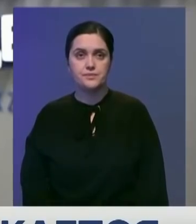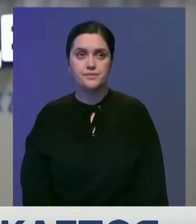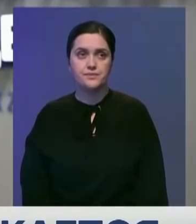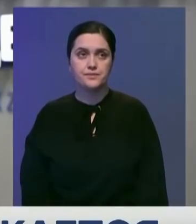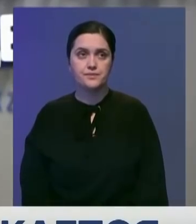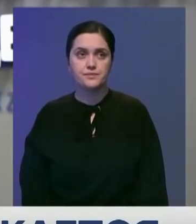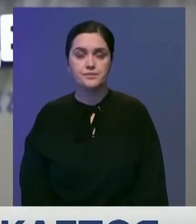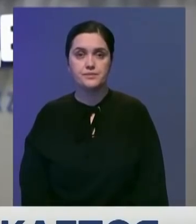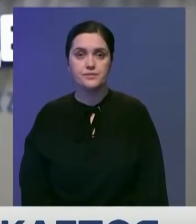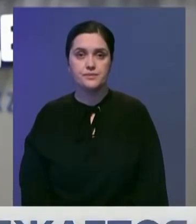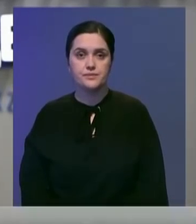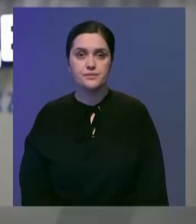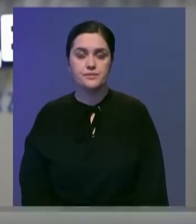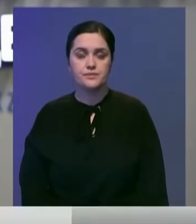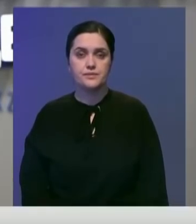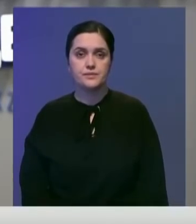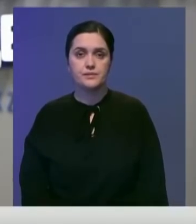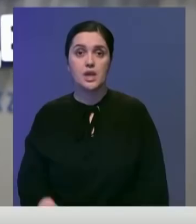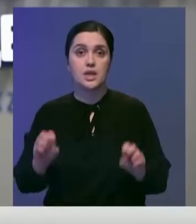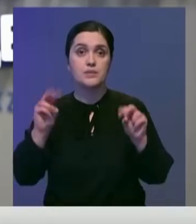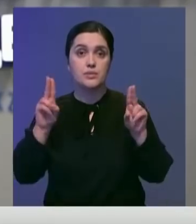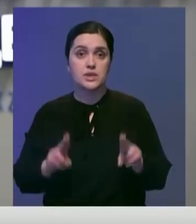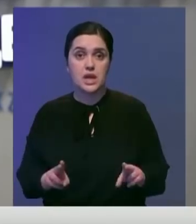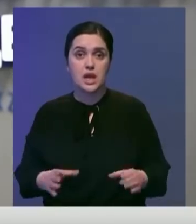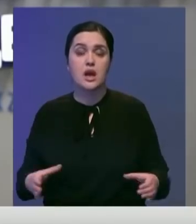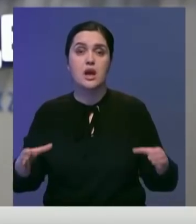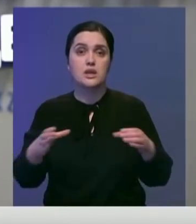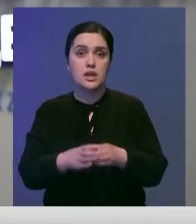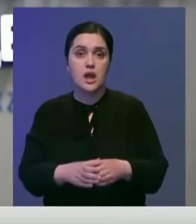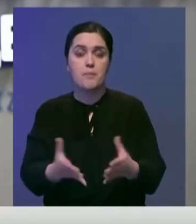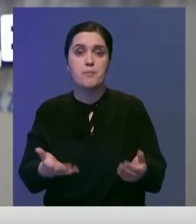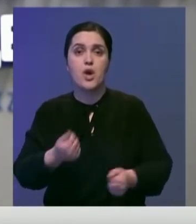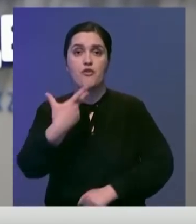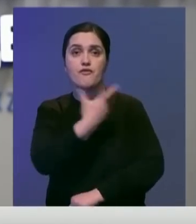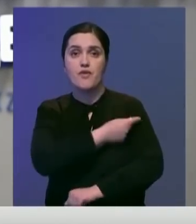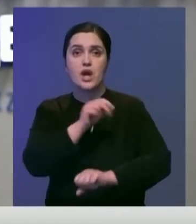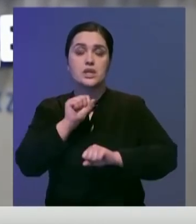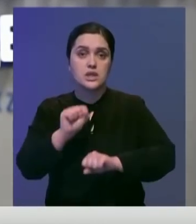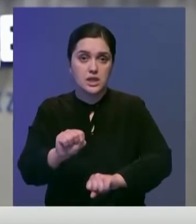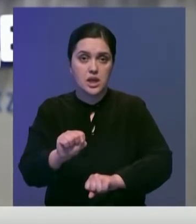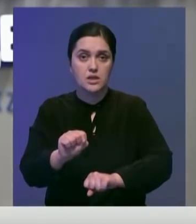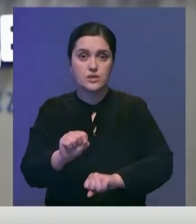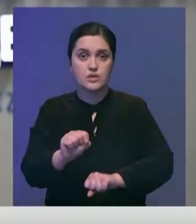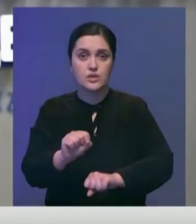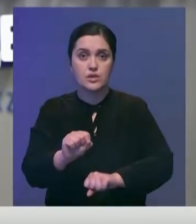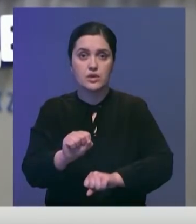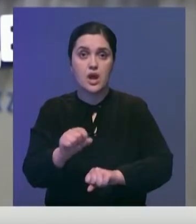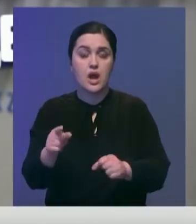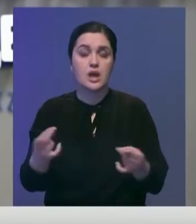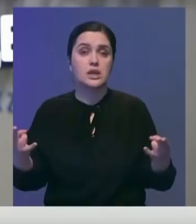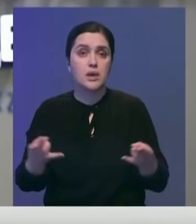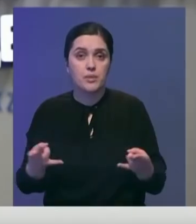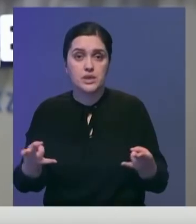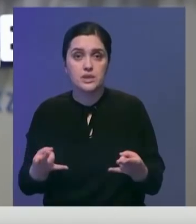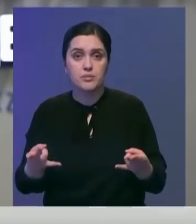Сегодня специальный отряд «Быстрое реагирование» получили вакцинацию. Она необходима